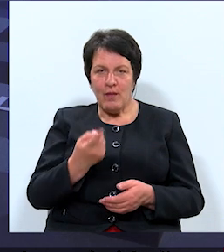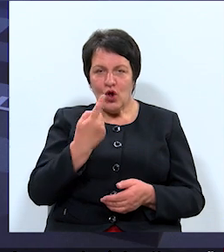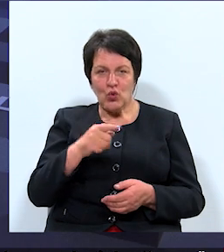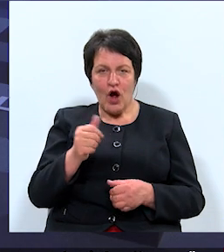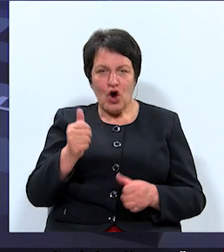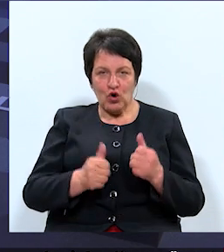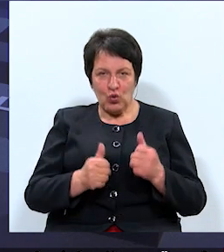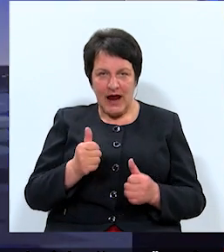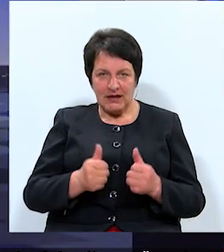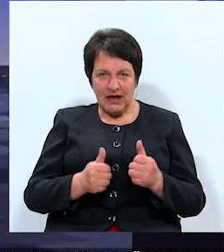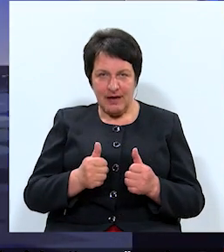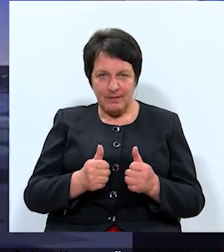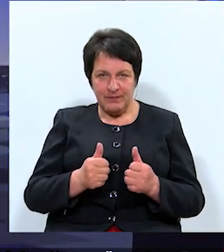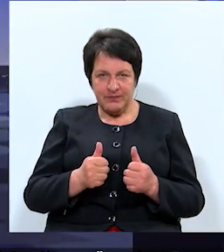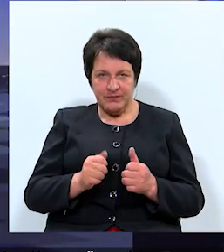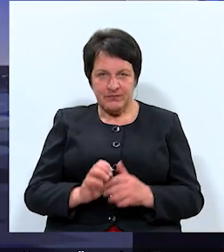konkurentiem.